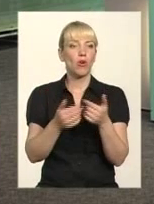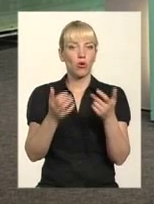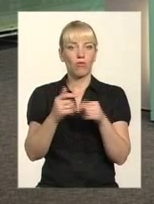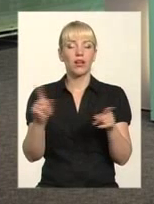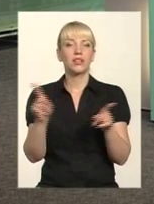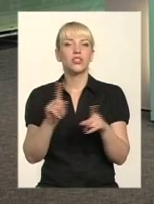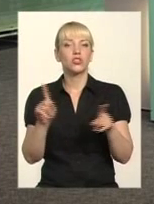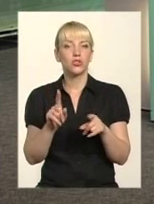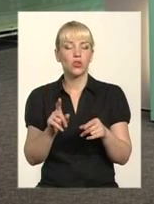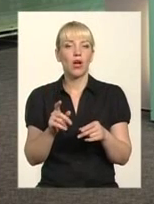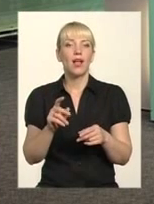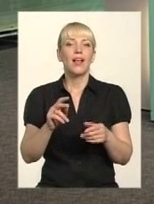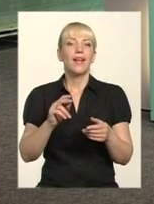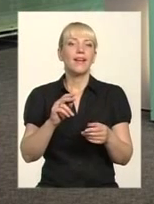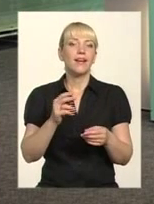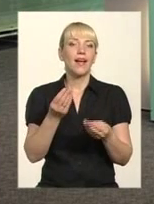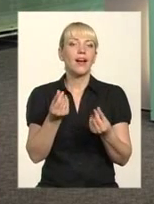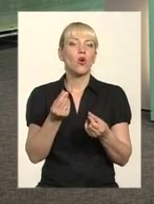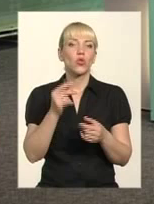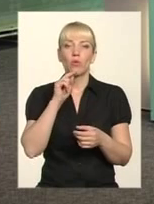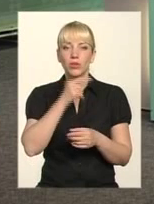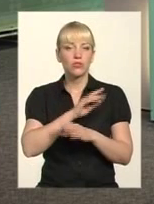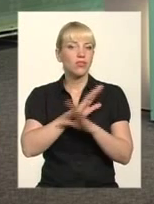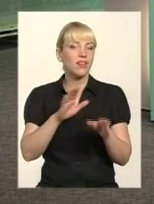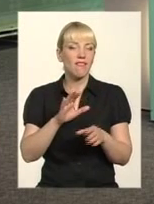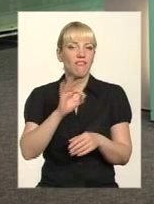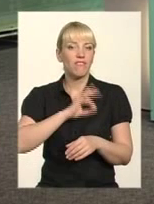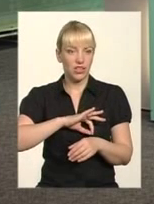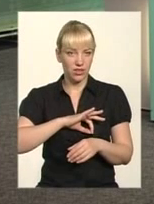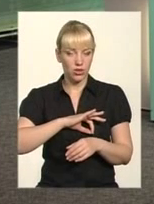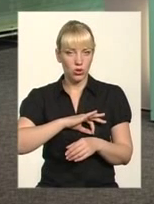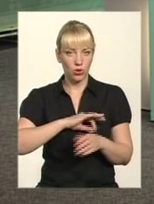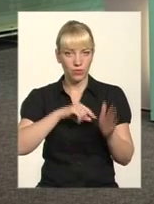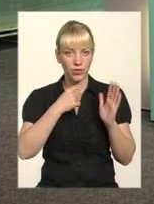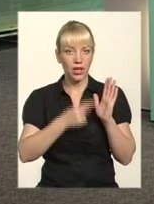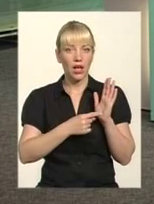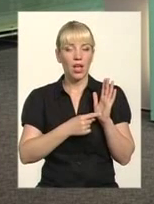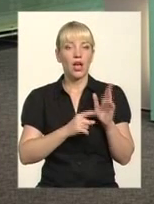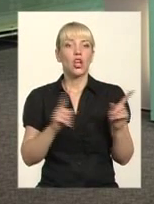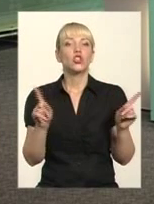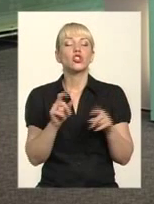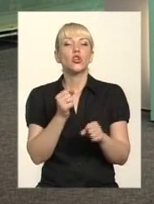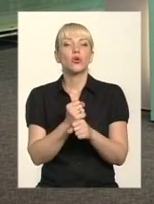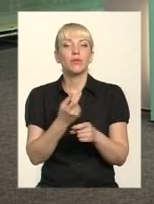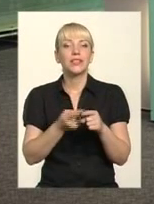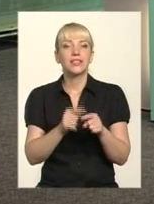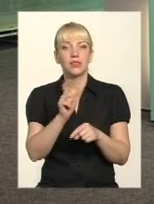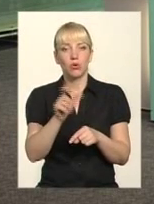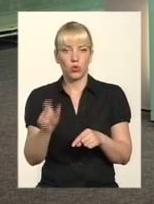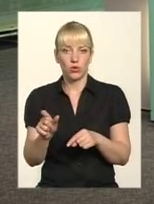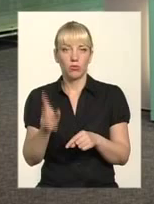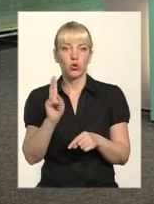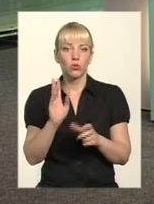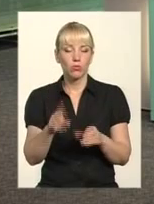Що буде з ними? Чи залишаються ці жеки? Чи не залишаються? І кому нести платіжки в кінці місяця? Чи хто їх має приносити?